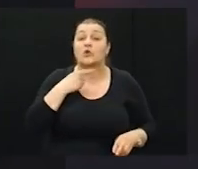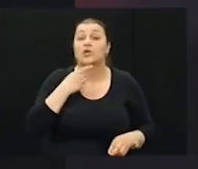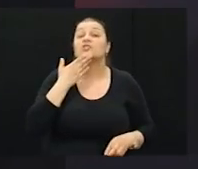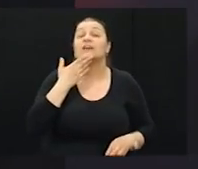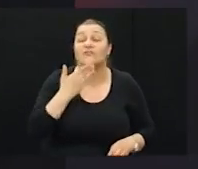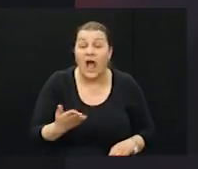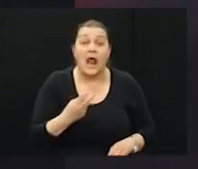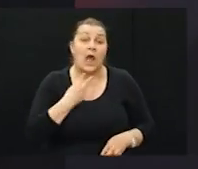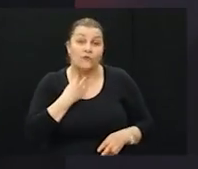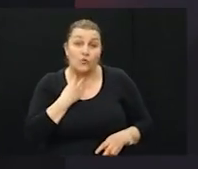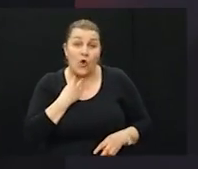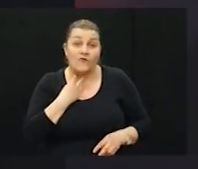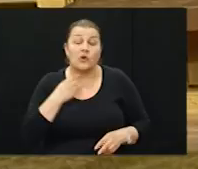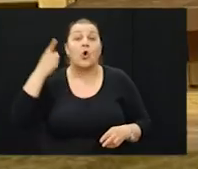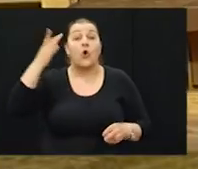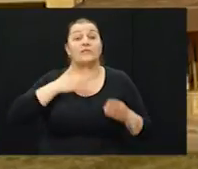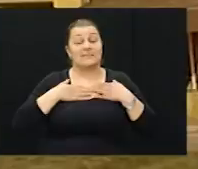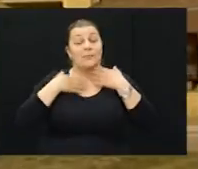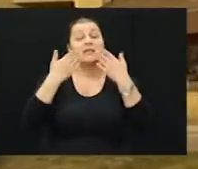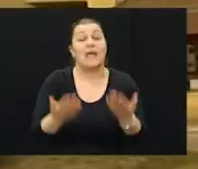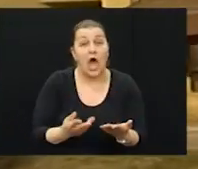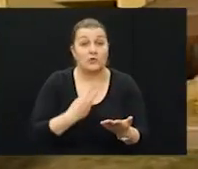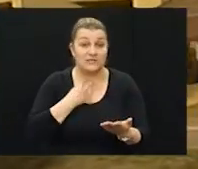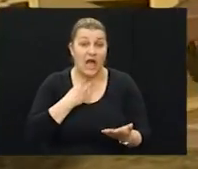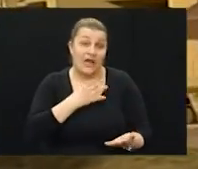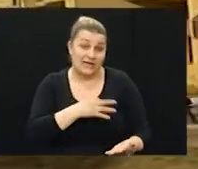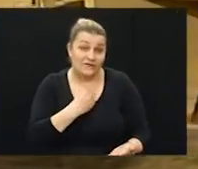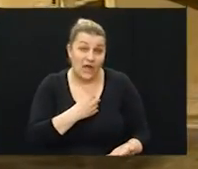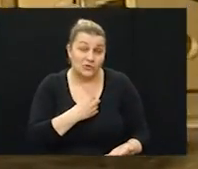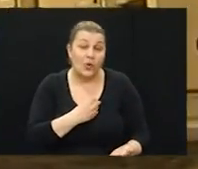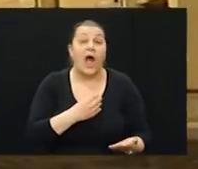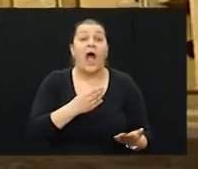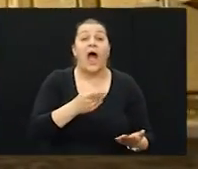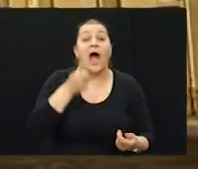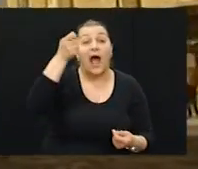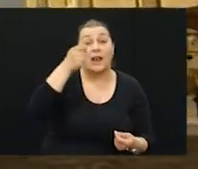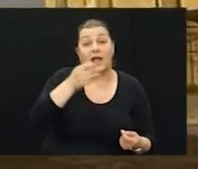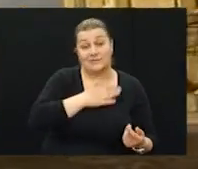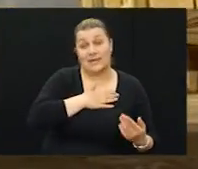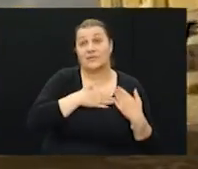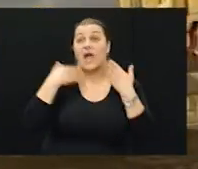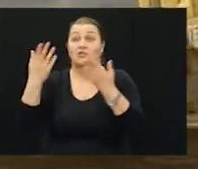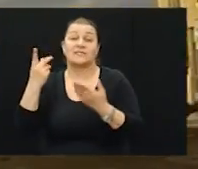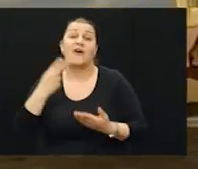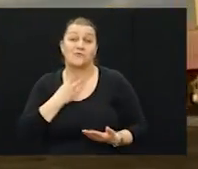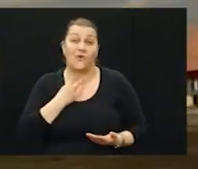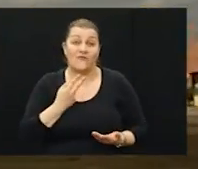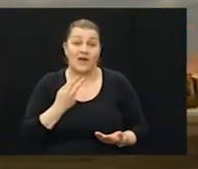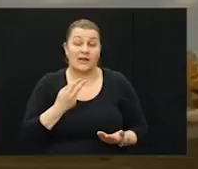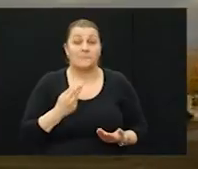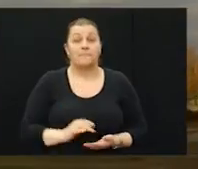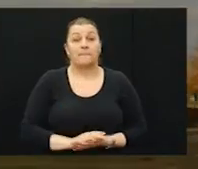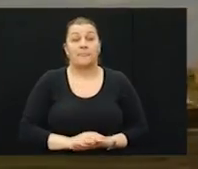hvala Vukovaru. Vukovar se dao za Hrvatsku, alka će se dati za Vukovar i mi ćemo šest petoga imati